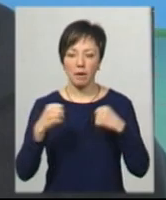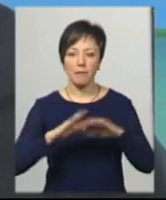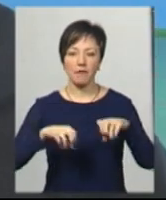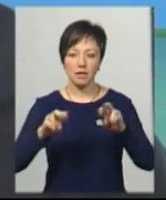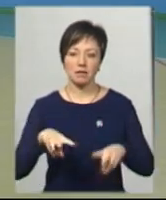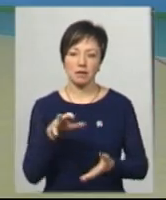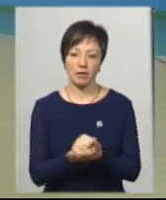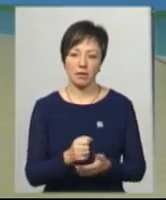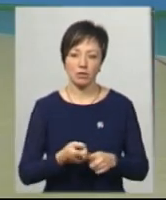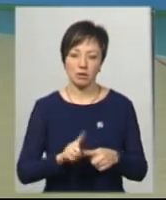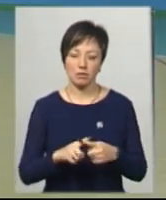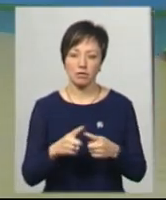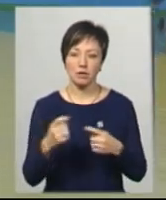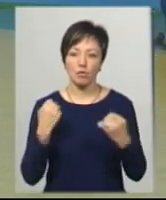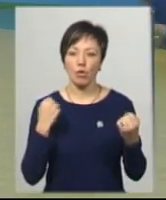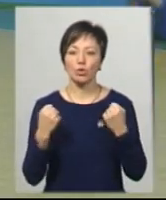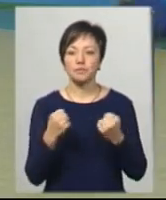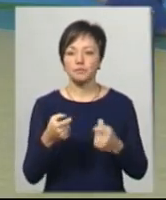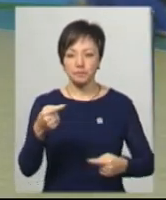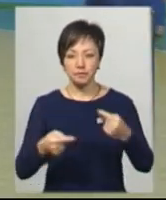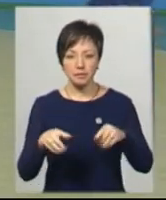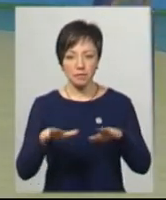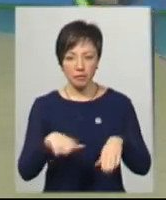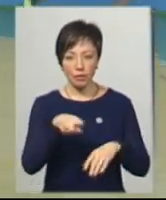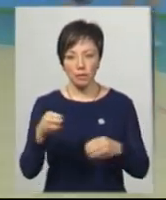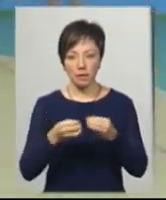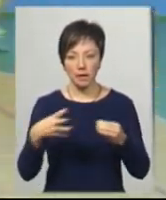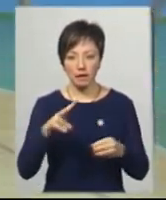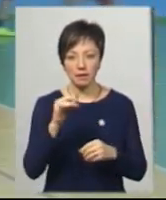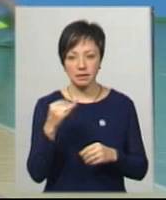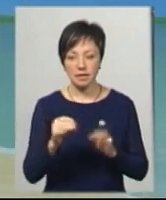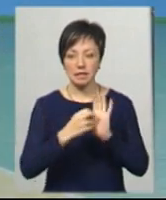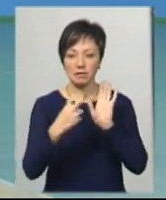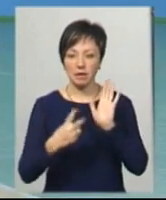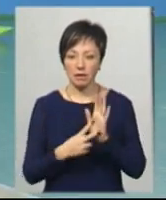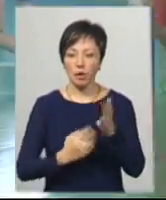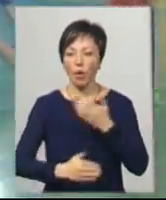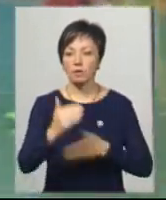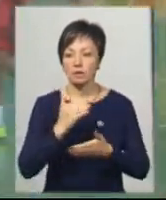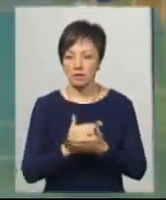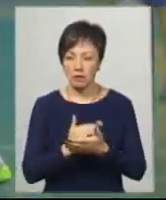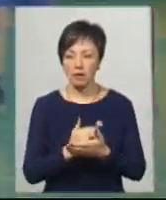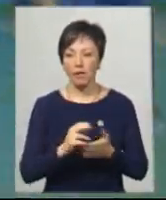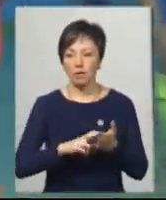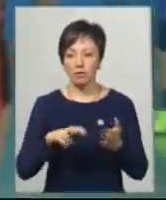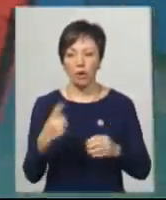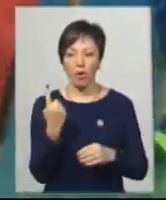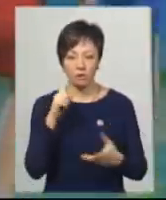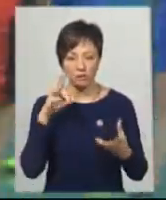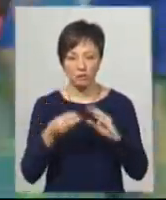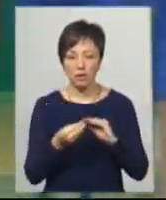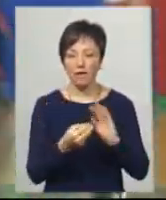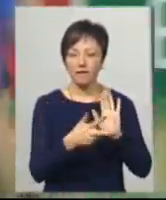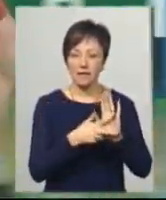займається професійною. У протистоянні команди ліцею номер 15 та ліцеї номер 17 остання поступилася на один м'яч. Зіграли за